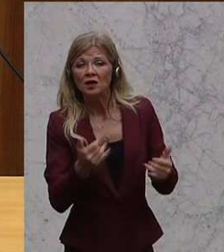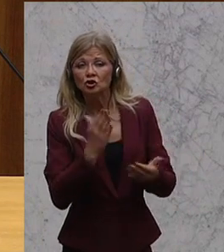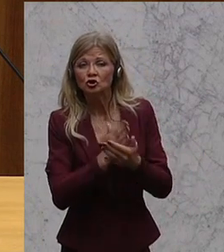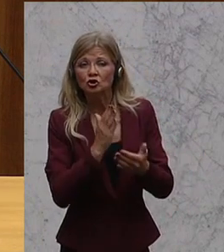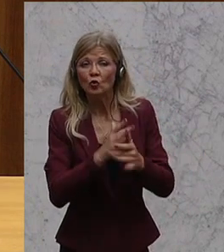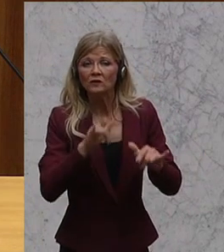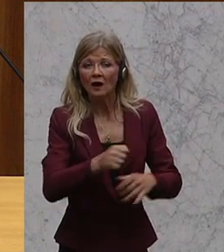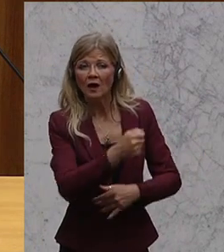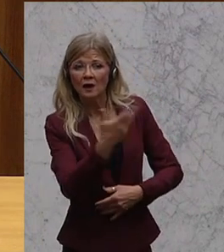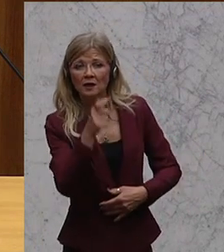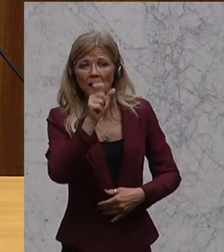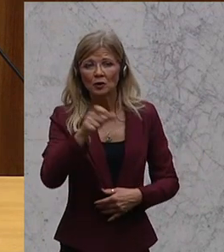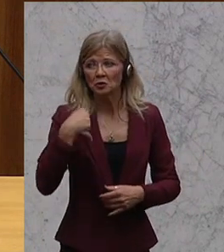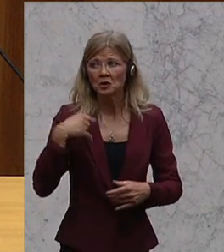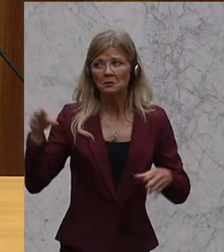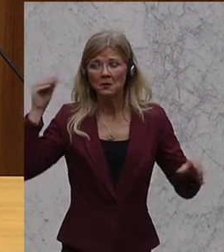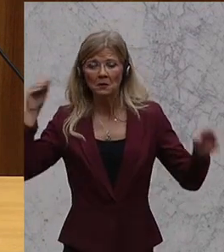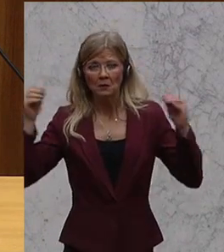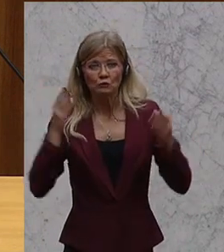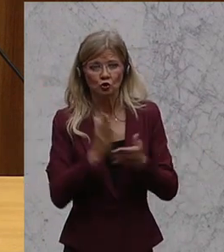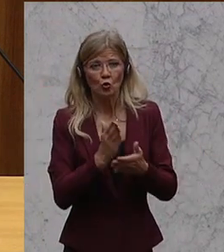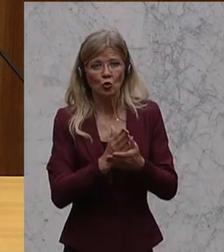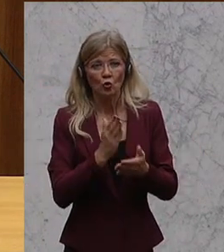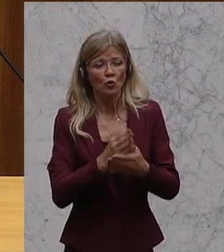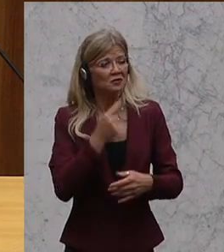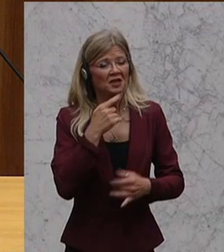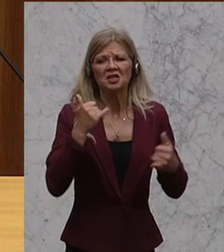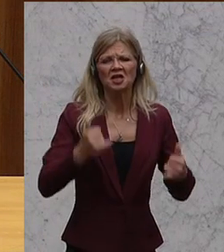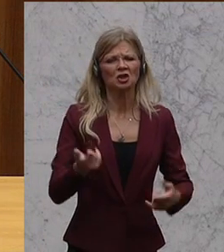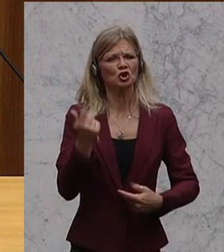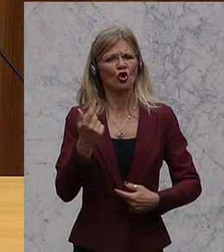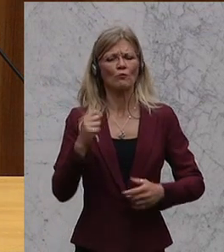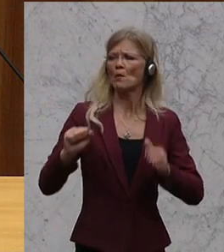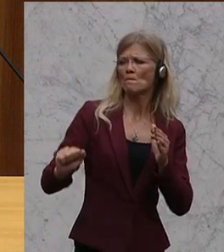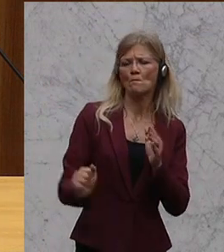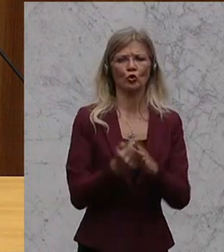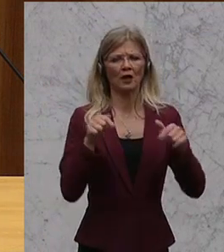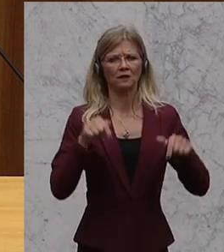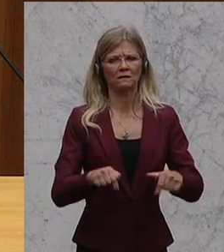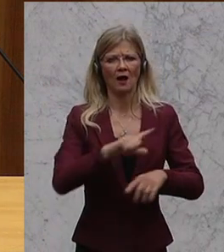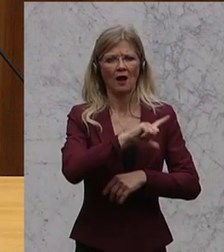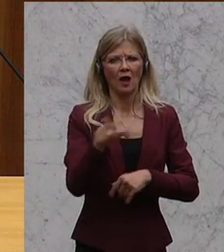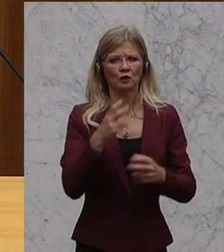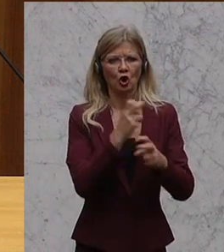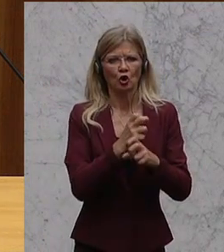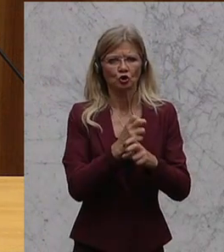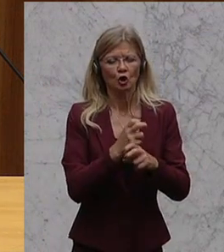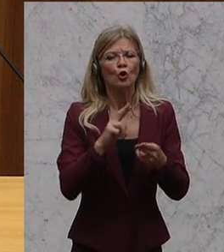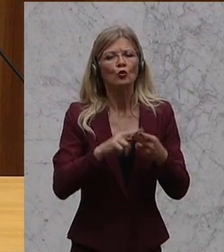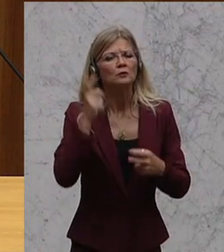Seiten höre, die meinen, jetzt kommt so die richtige Modernisierung in diesem Land. Und Sie meinen damit